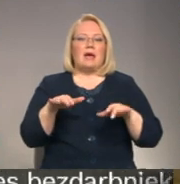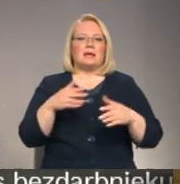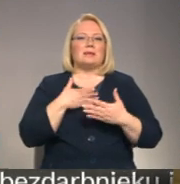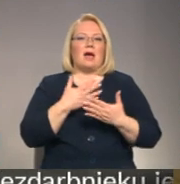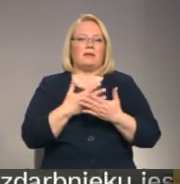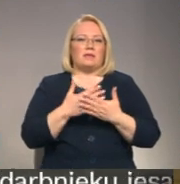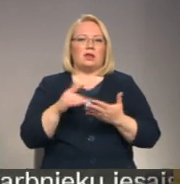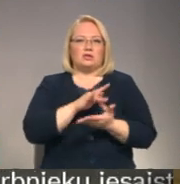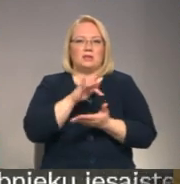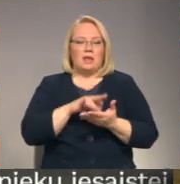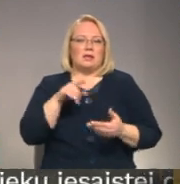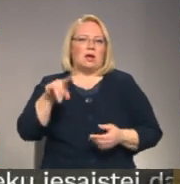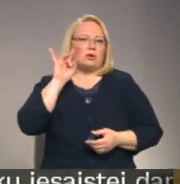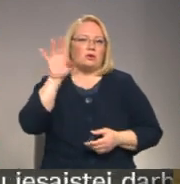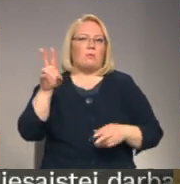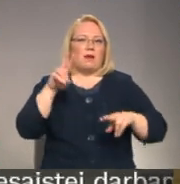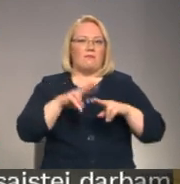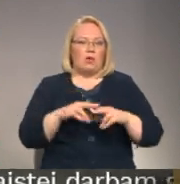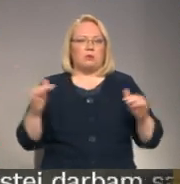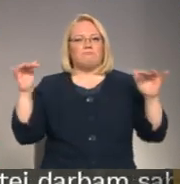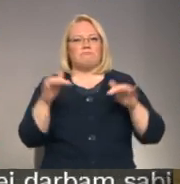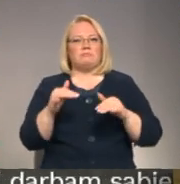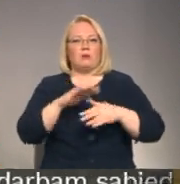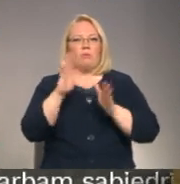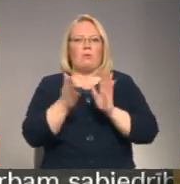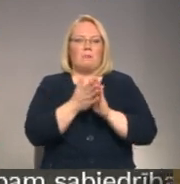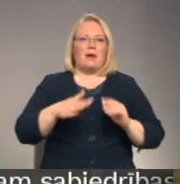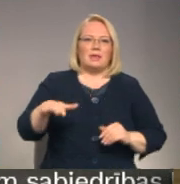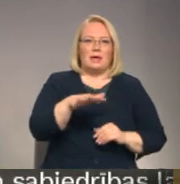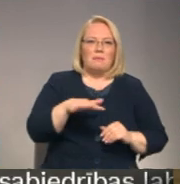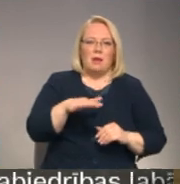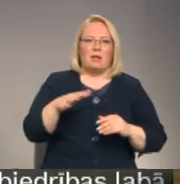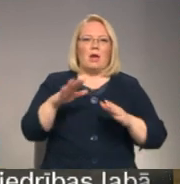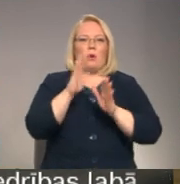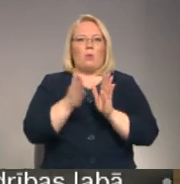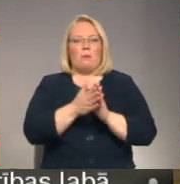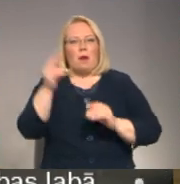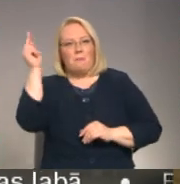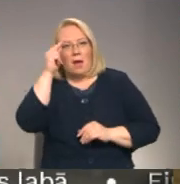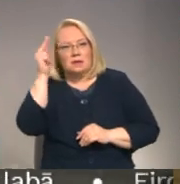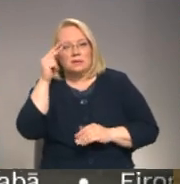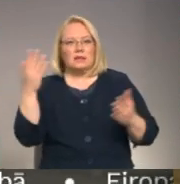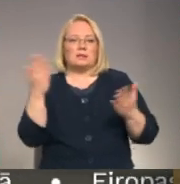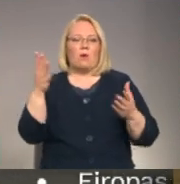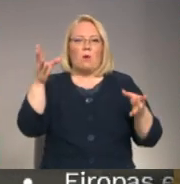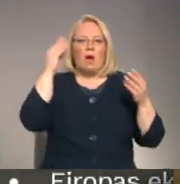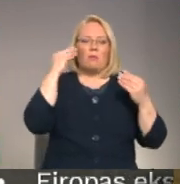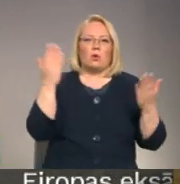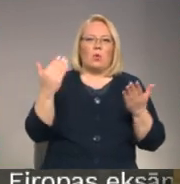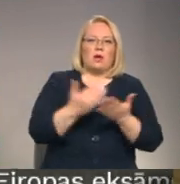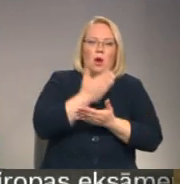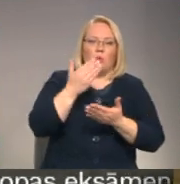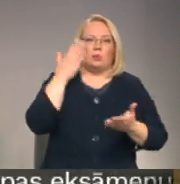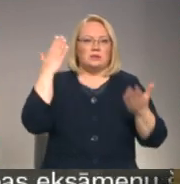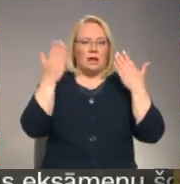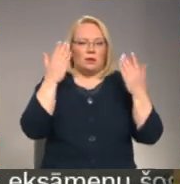Manuprāt, tā ir fantastiska vieta, kurš sanāk kopā visai ģimenei un kopā gan mācīties, gan apgūt kaut ko jaunu, izklēdēties un